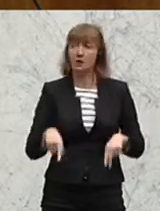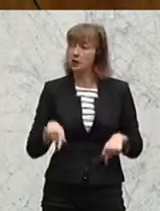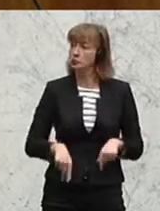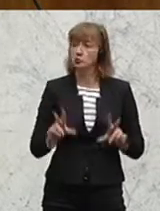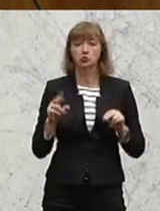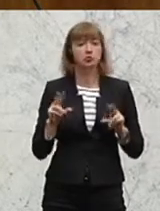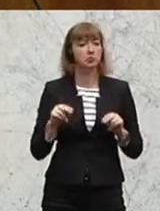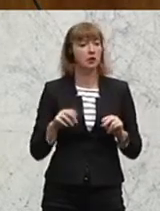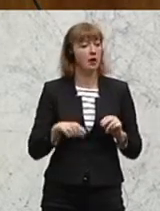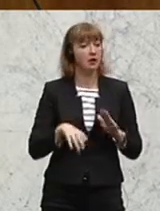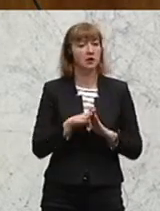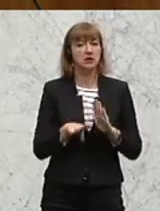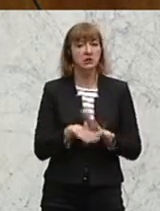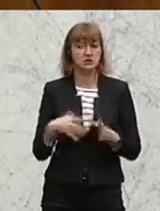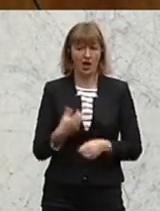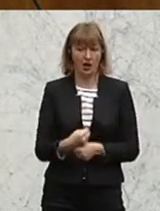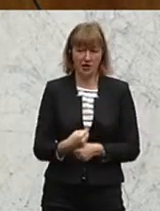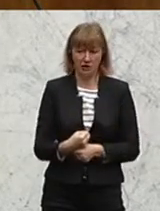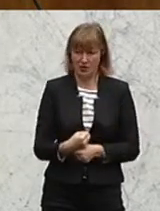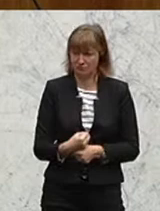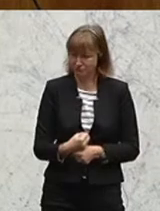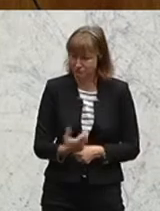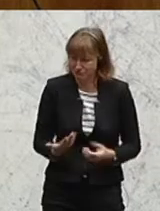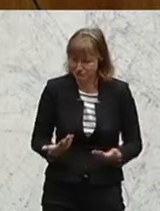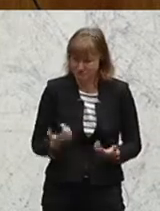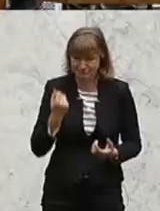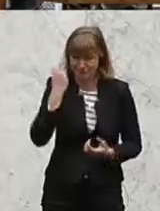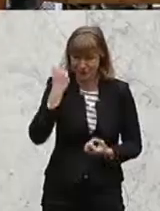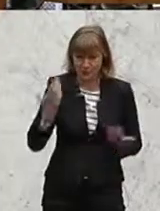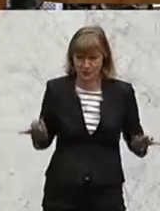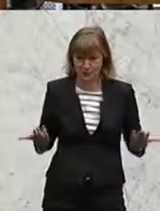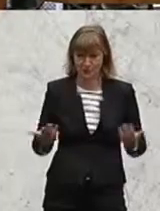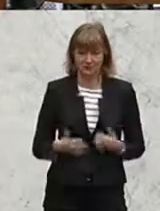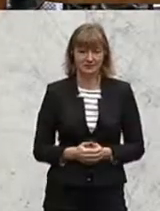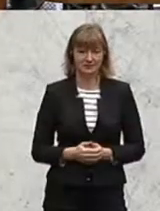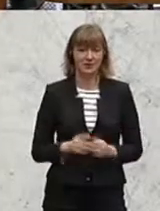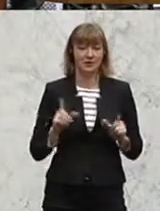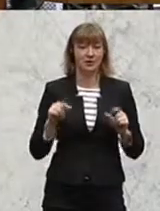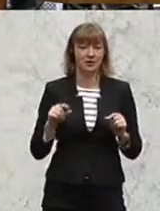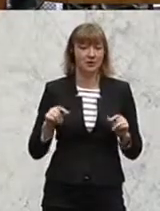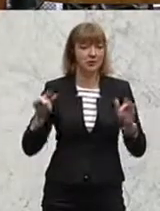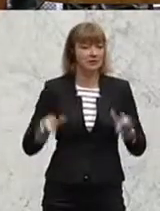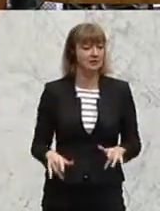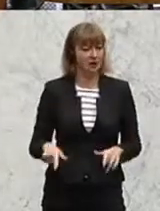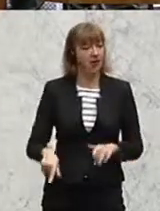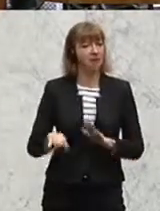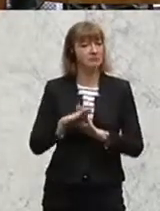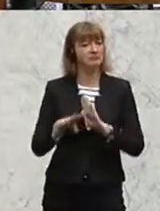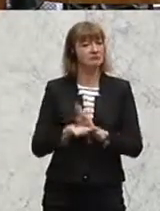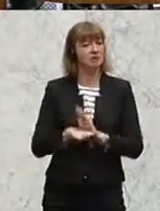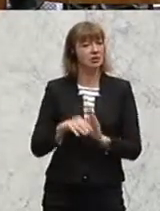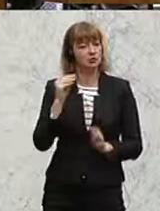sprechen müssen, dass Gesetze einzuhalten sind. Um nichts anderes geht es. Wir haben das Gesetz zur Schulpflicht